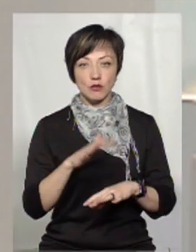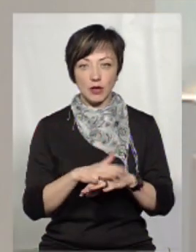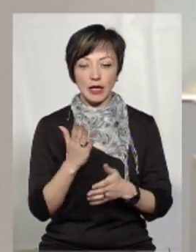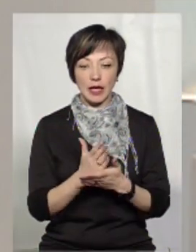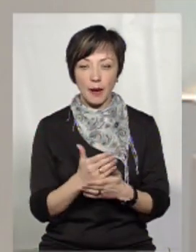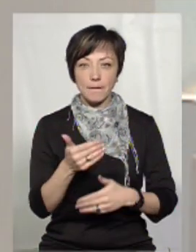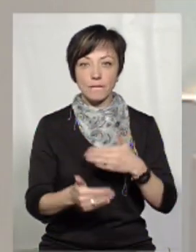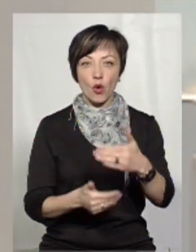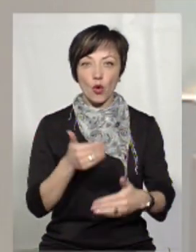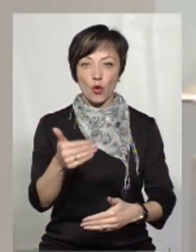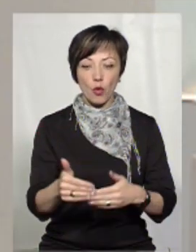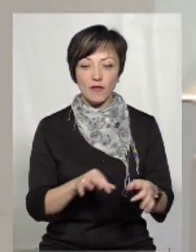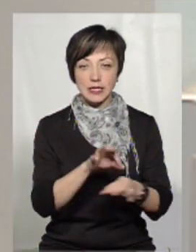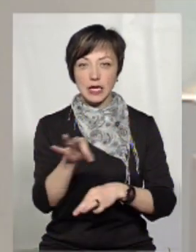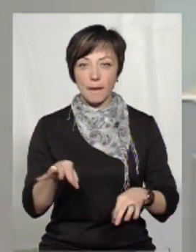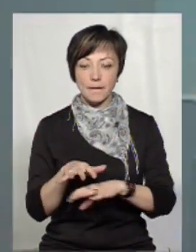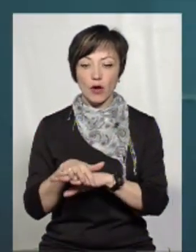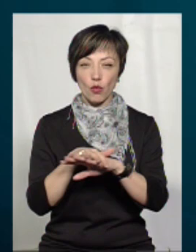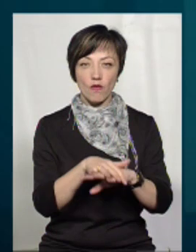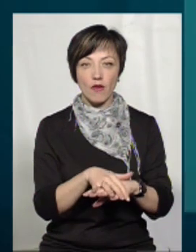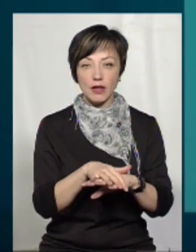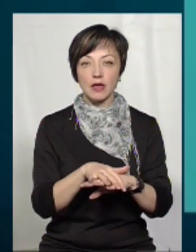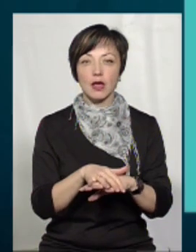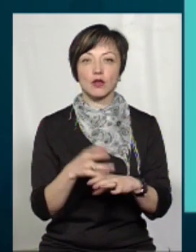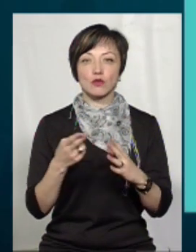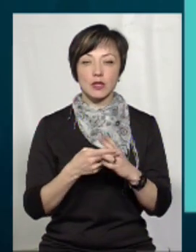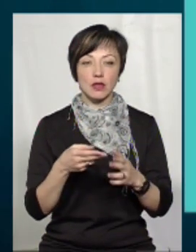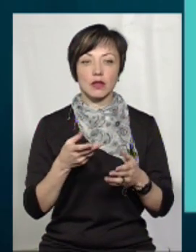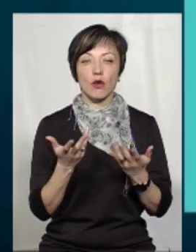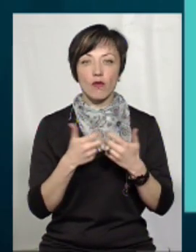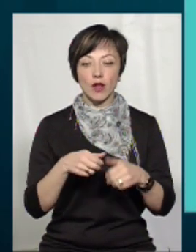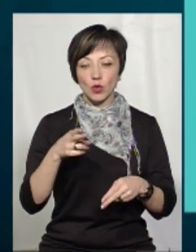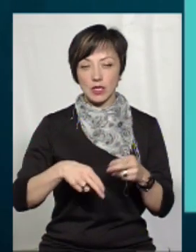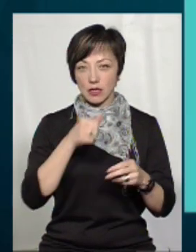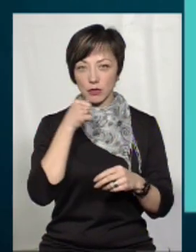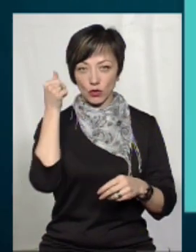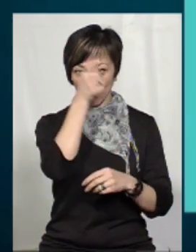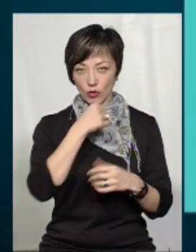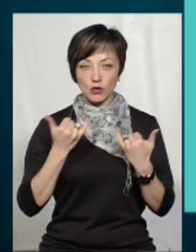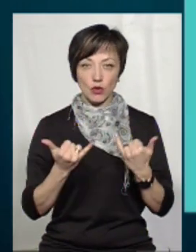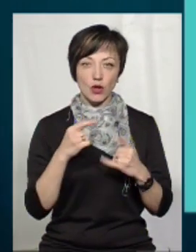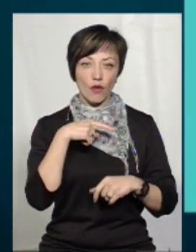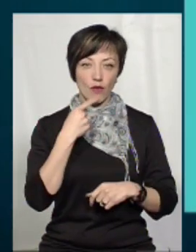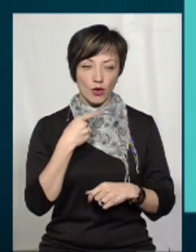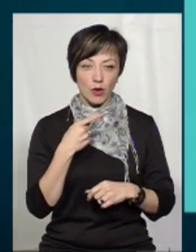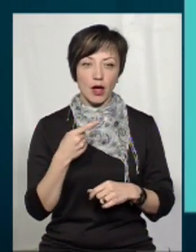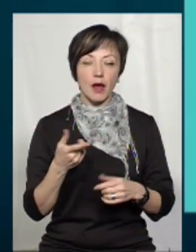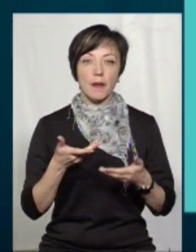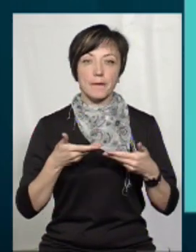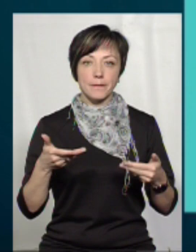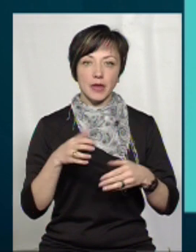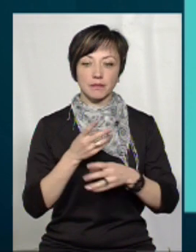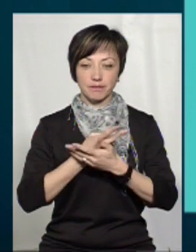покрокова схема перерахування субсидій тим людям, яким нарахували їх до кінця минулого року. Ну, власне, про яких ми сьогодні говоримо. Ми